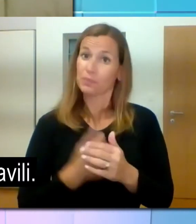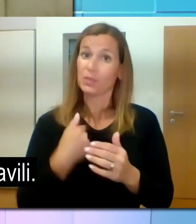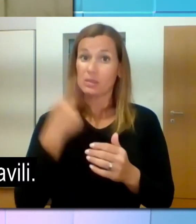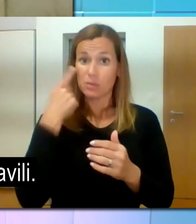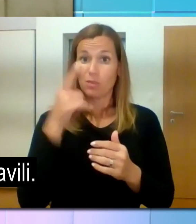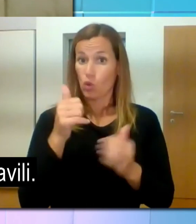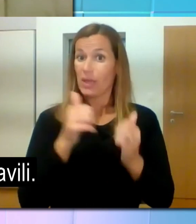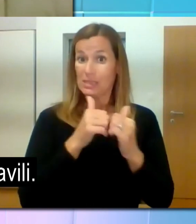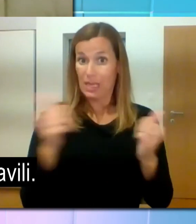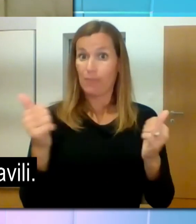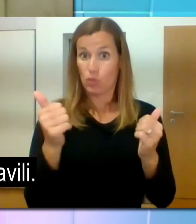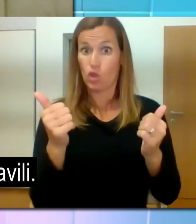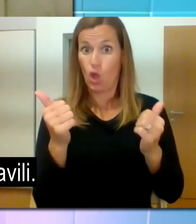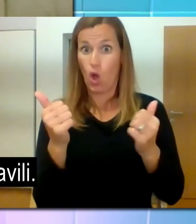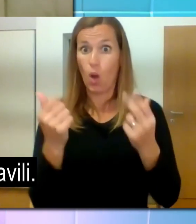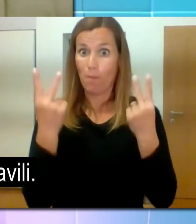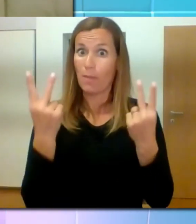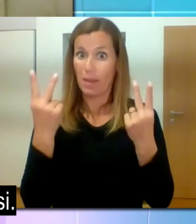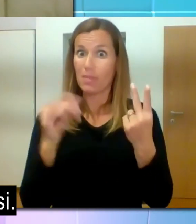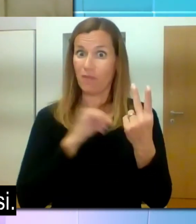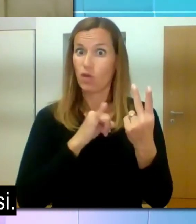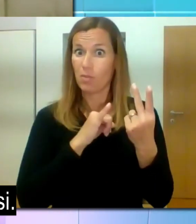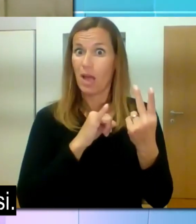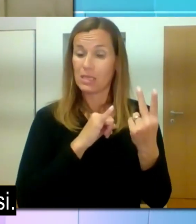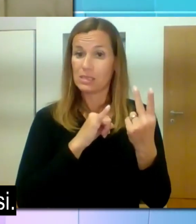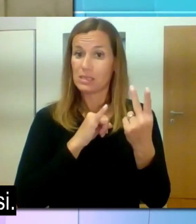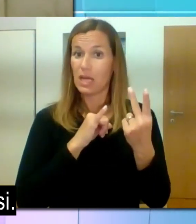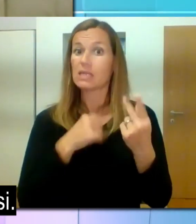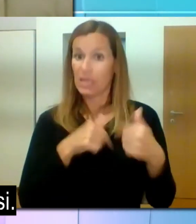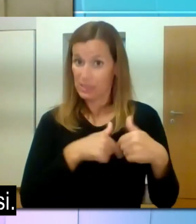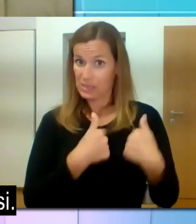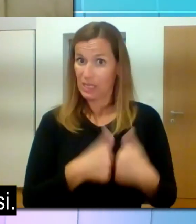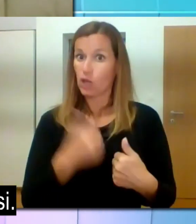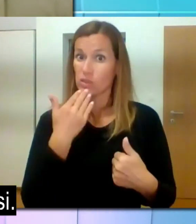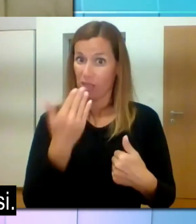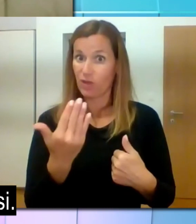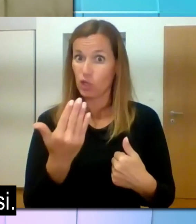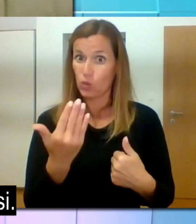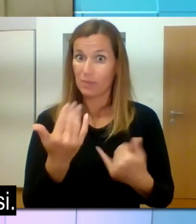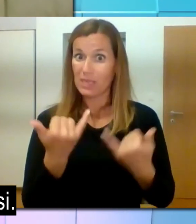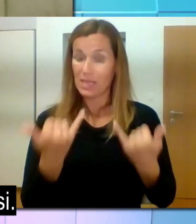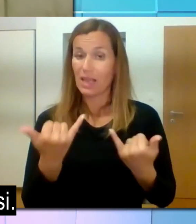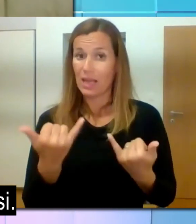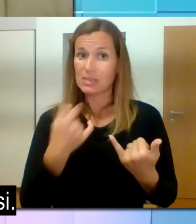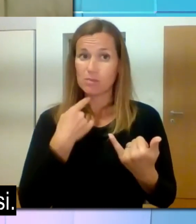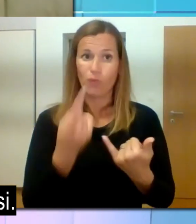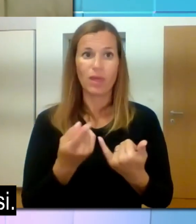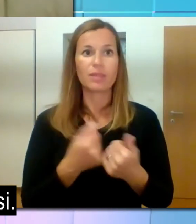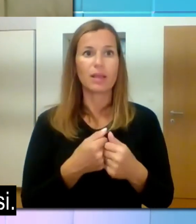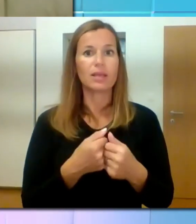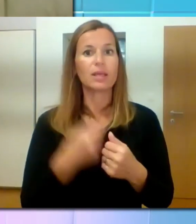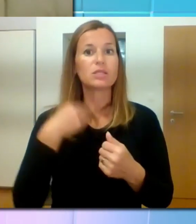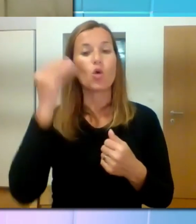izpostavili. Upam si samo ugibac, da morda te možnosti pravzaprav ne